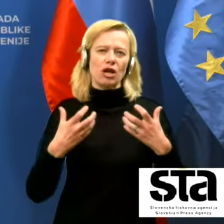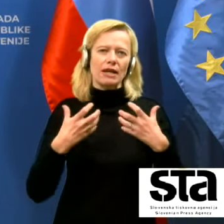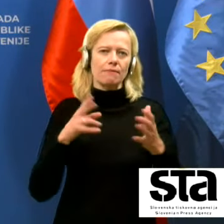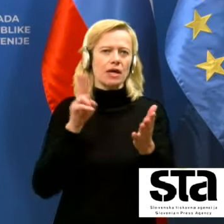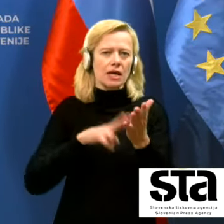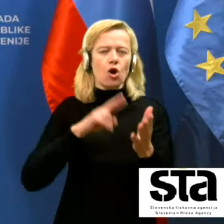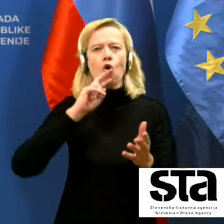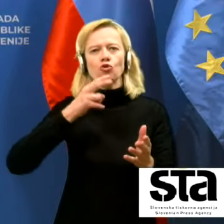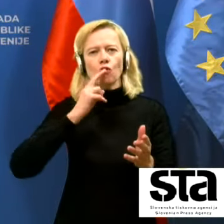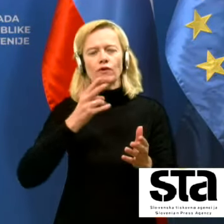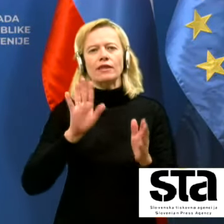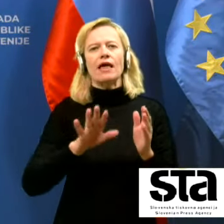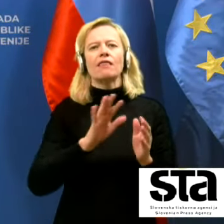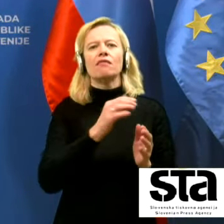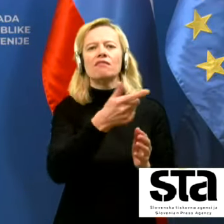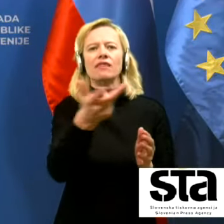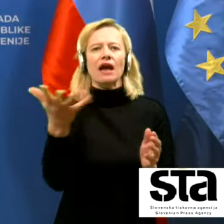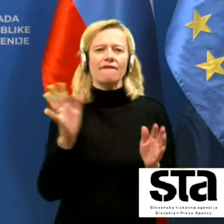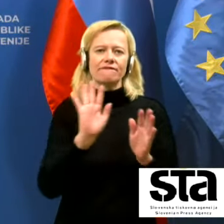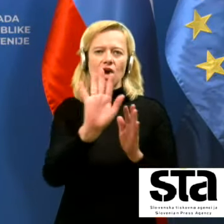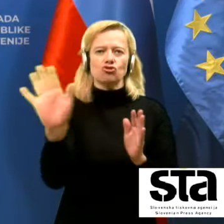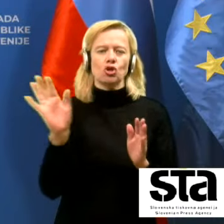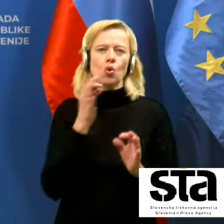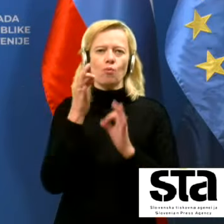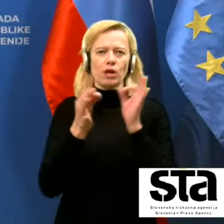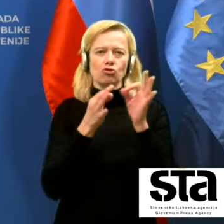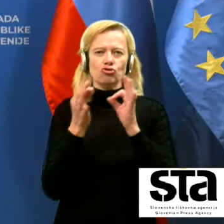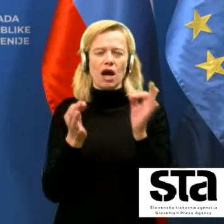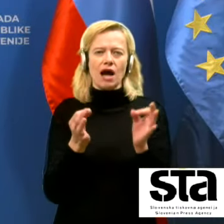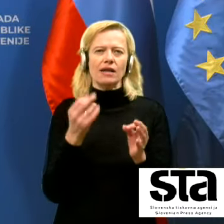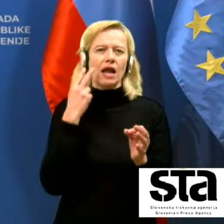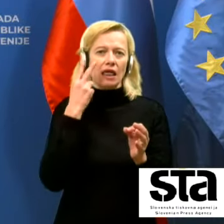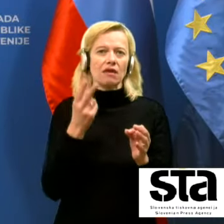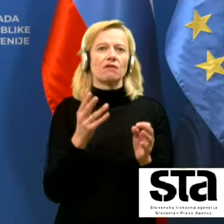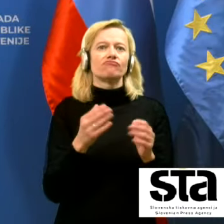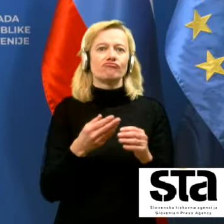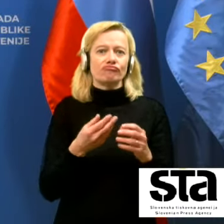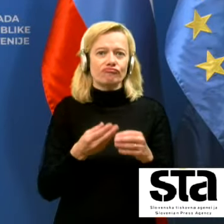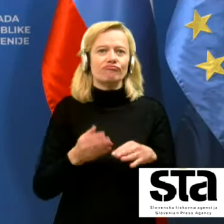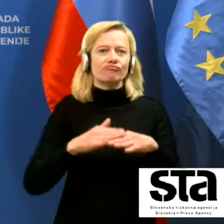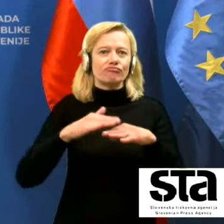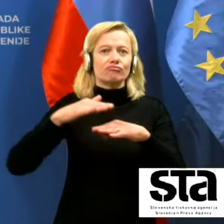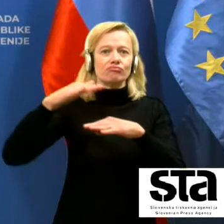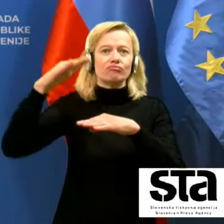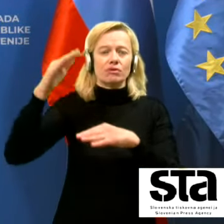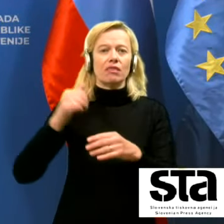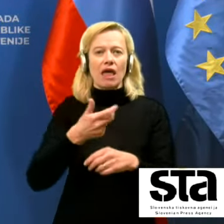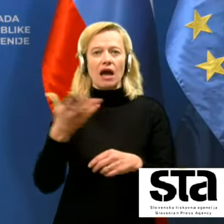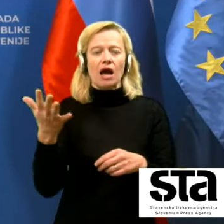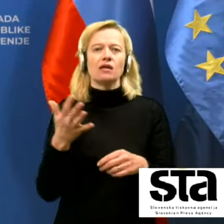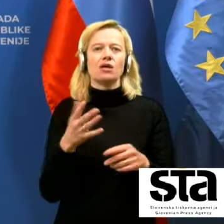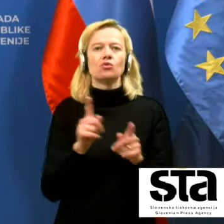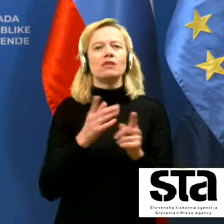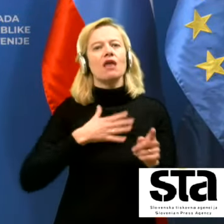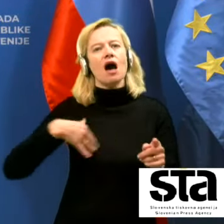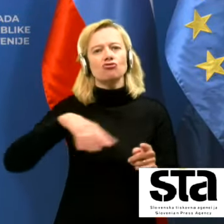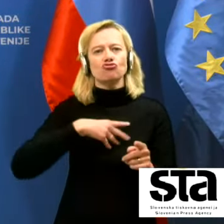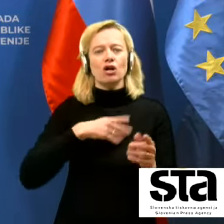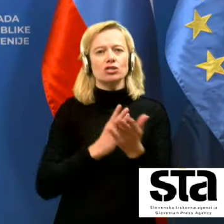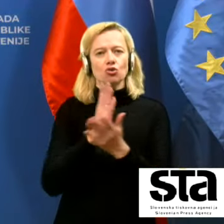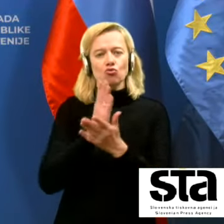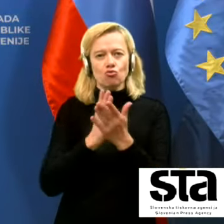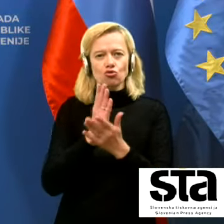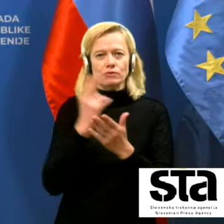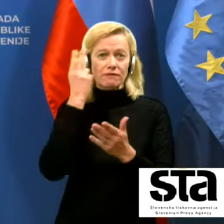res odgovoriti na nekaj vaših vprašanj, glede na to, da se jih kopiči kar nekaj in da tudi naša služba seveda